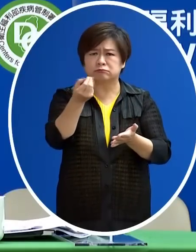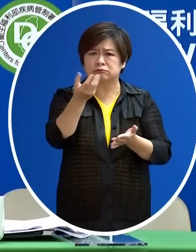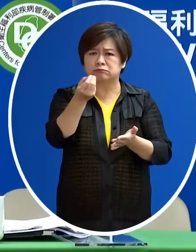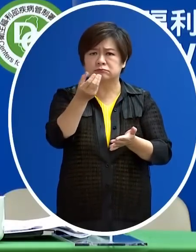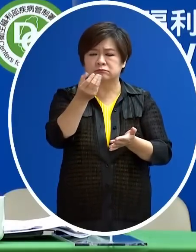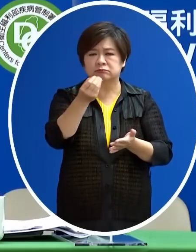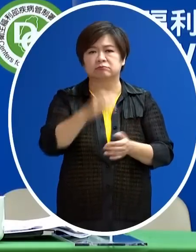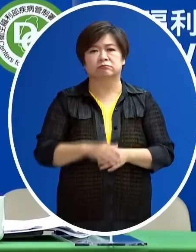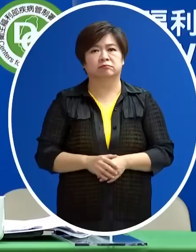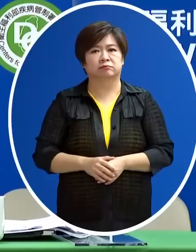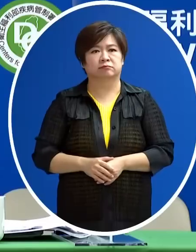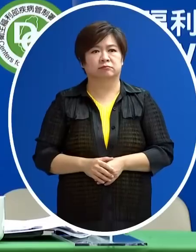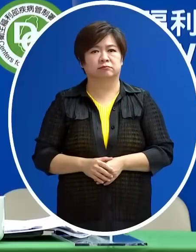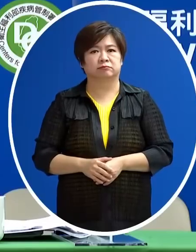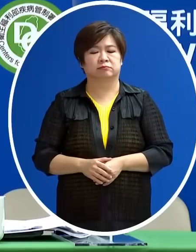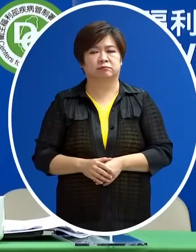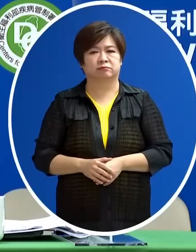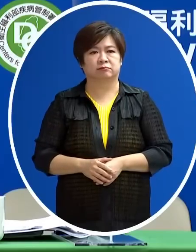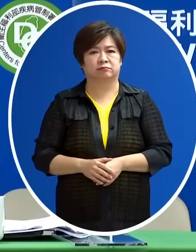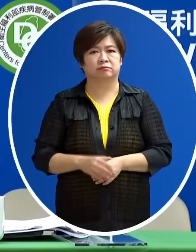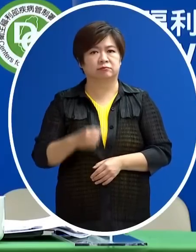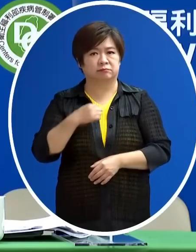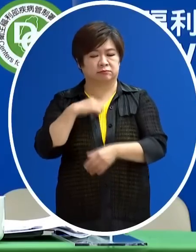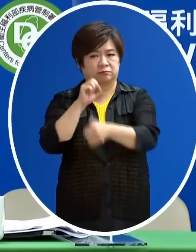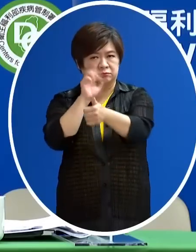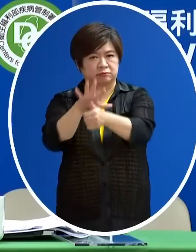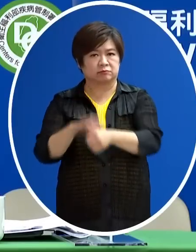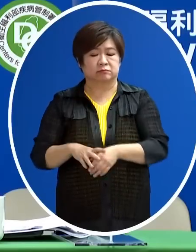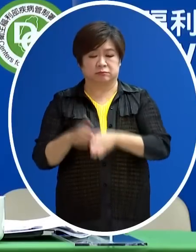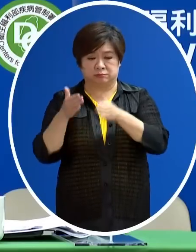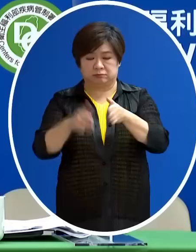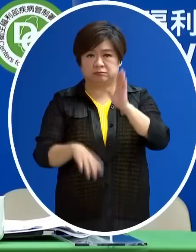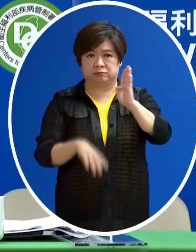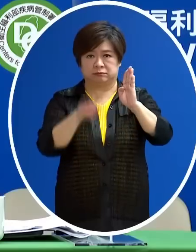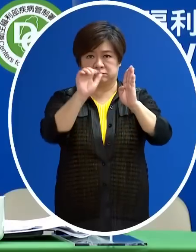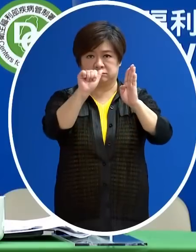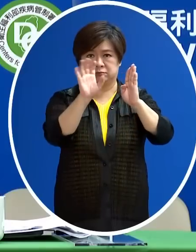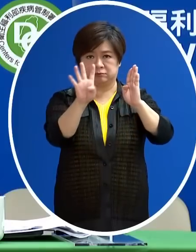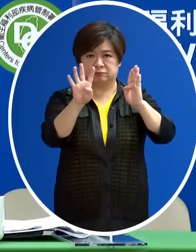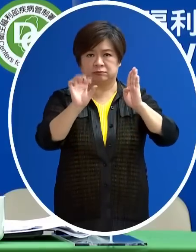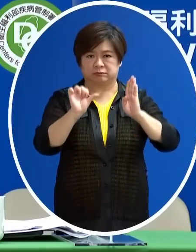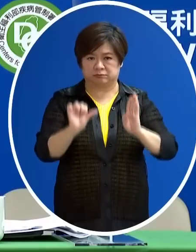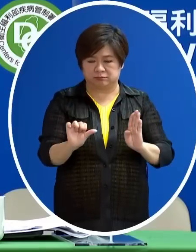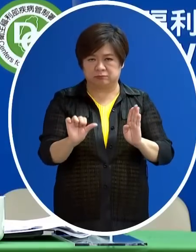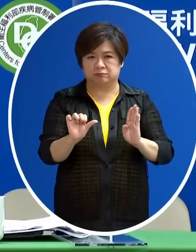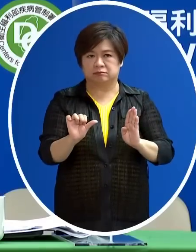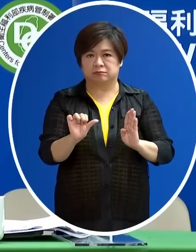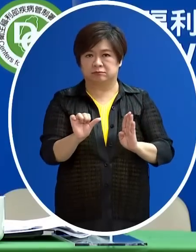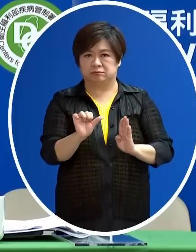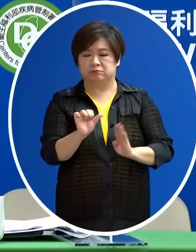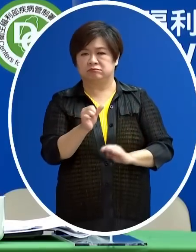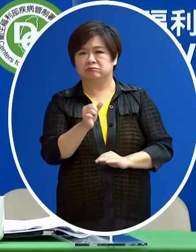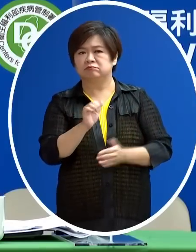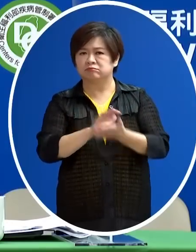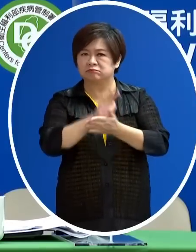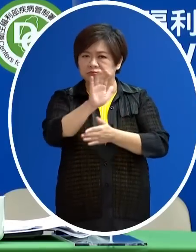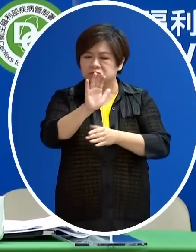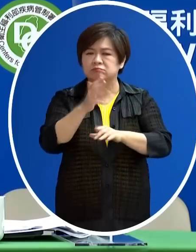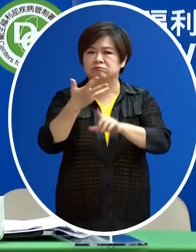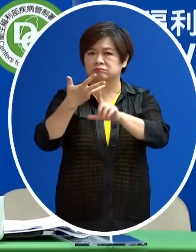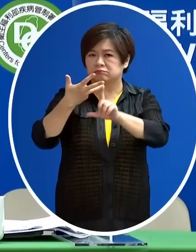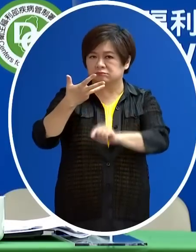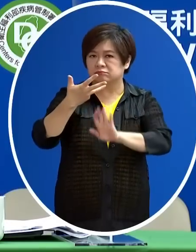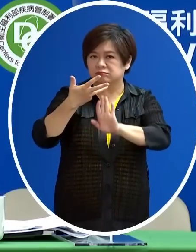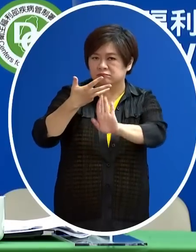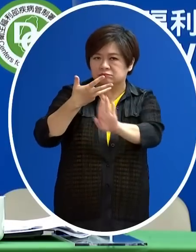所以我們這邊還是說針對有關BA.4跟BA.5 在未來可能8月以後